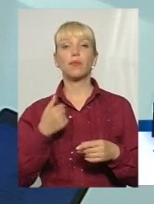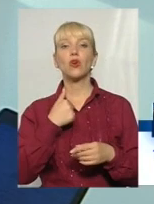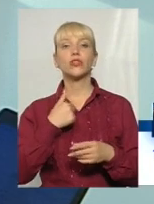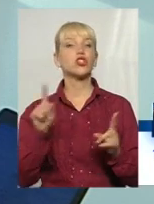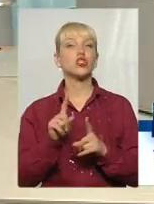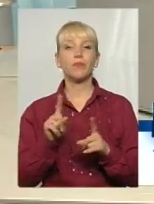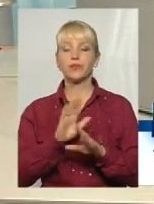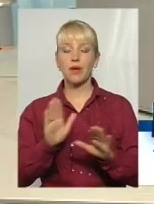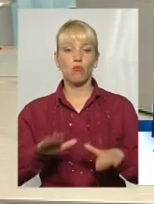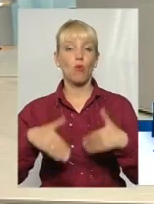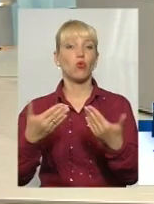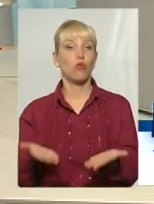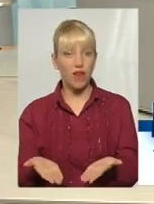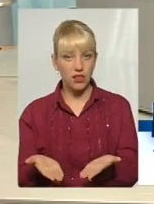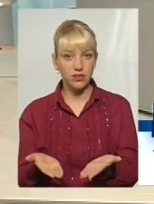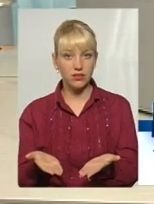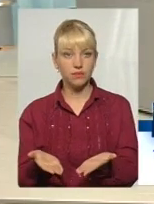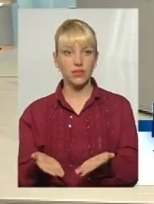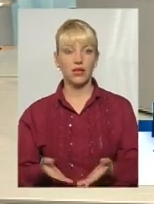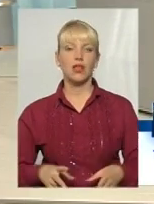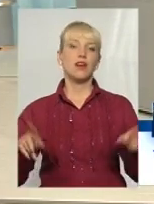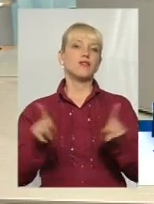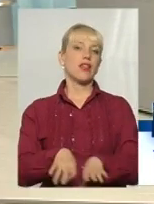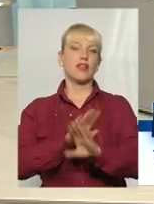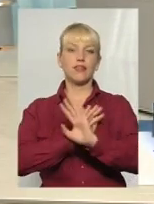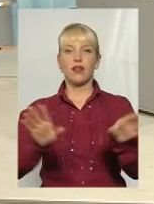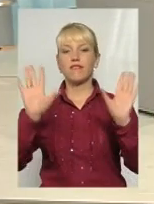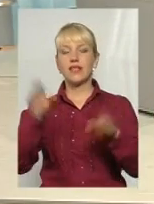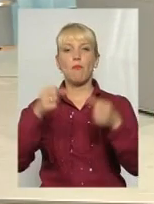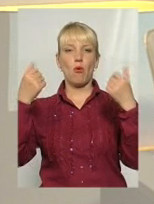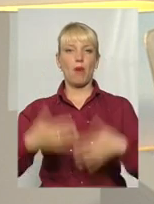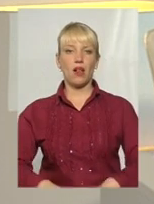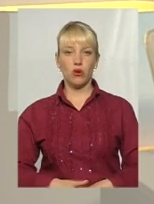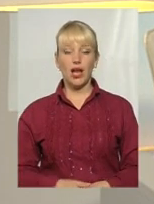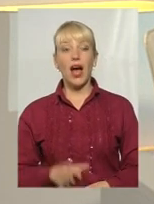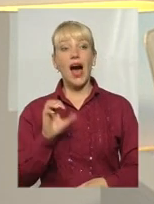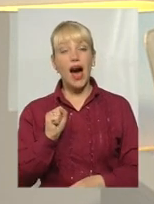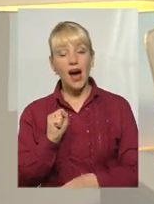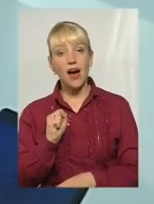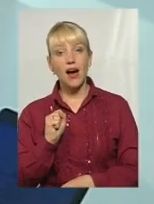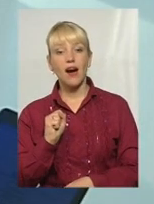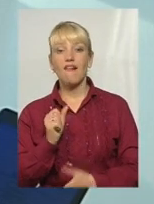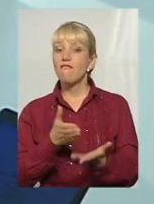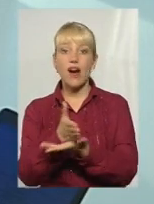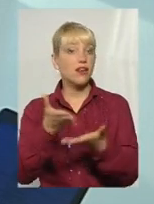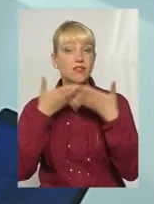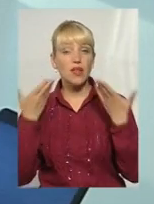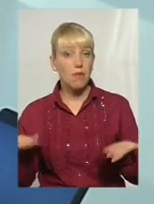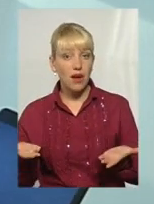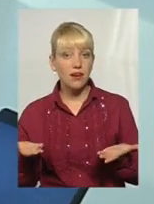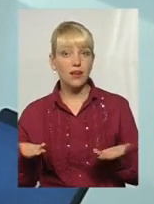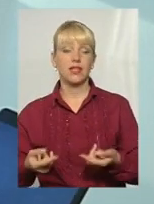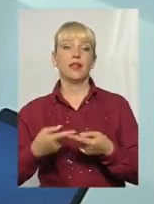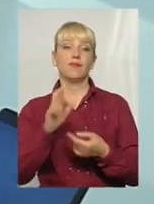щоб не пропонували, от все не так, все пропало. Але немає варіантів? Але варіантів немає. Насправді